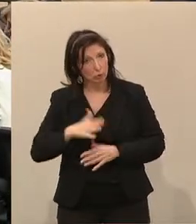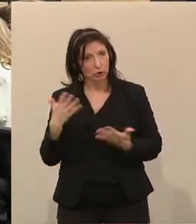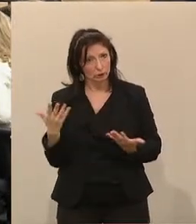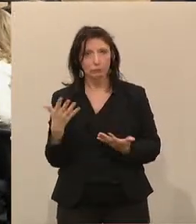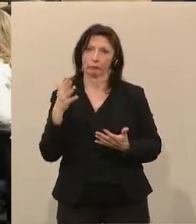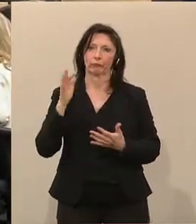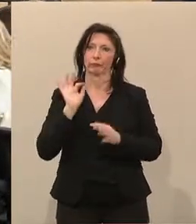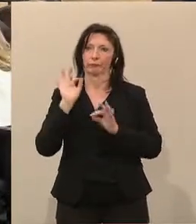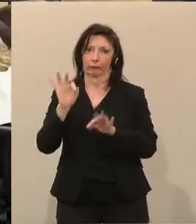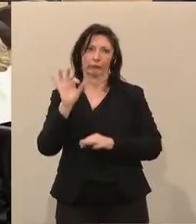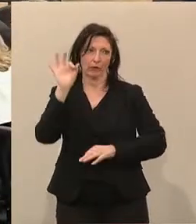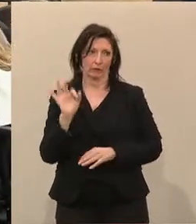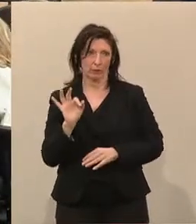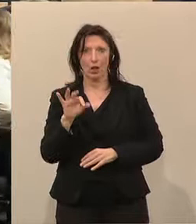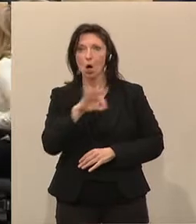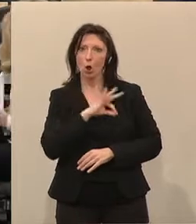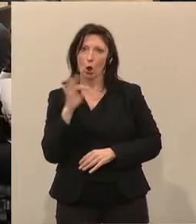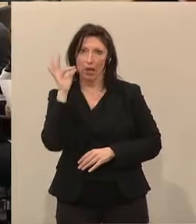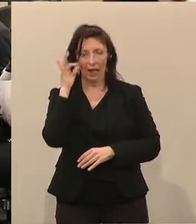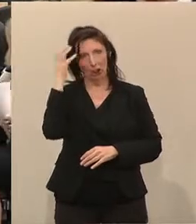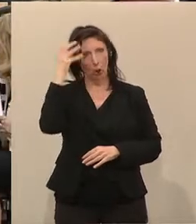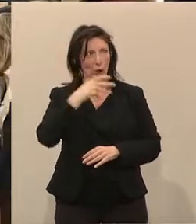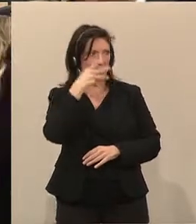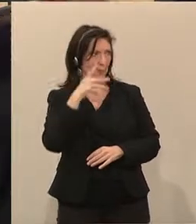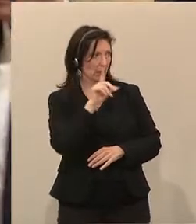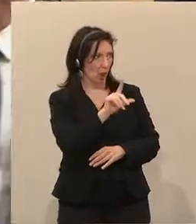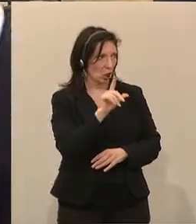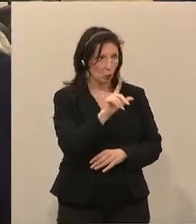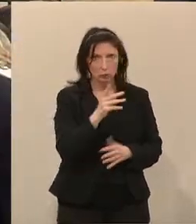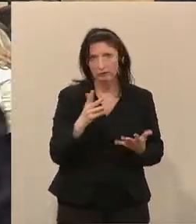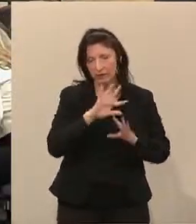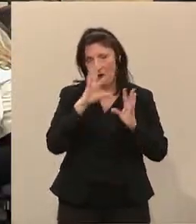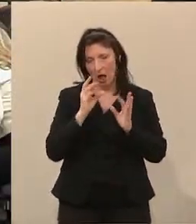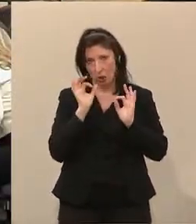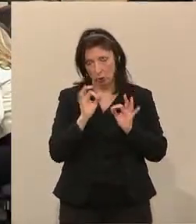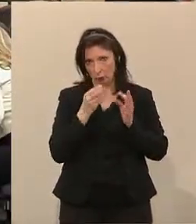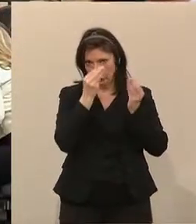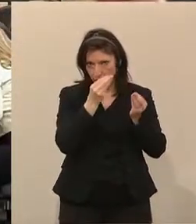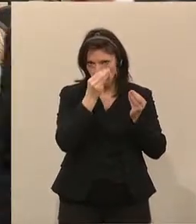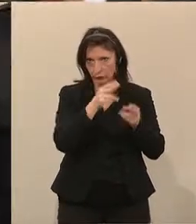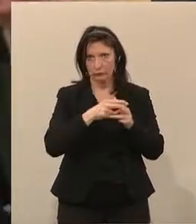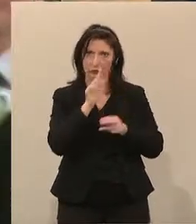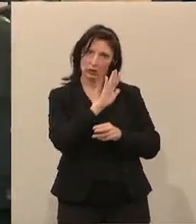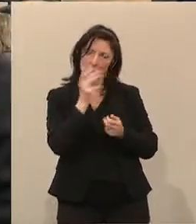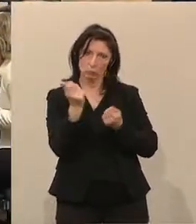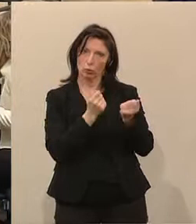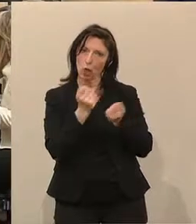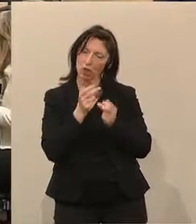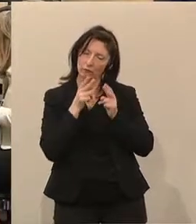Freiheitlichen Fraktion auch der Frau Kollegin Königsberger Ludwig alles Gute für ihren weiteren politischen Weg auch wünsche.